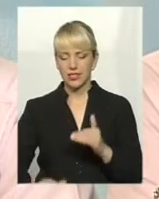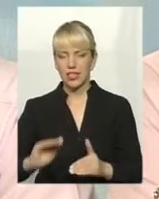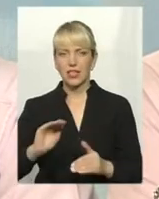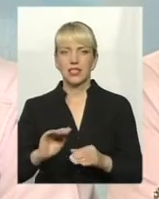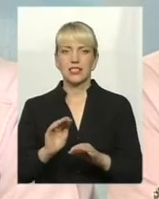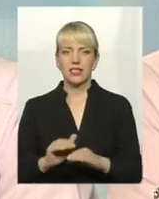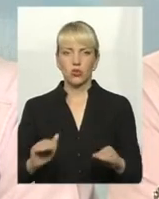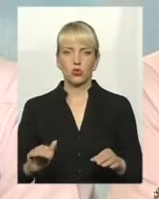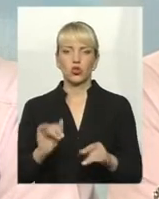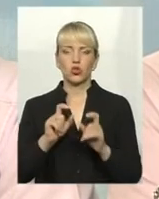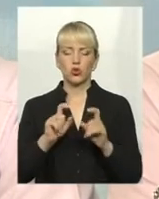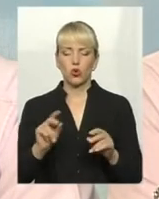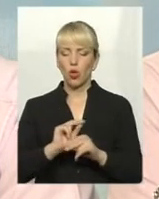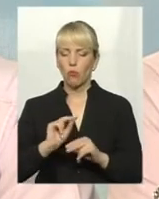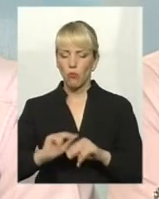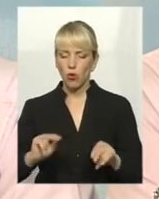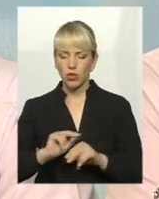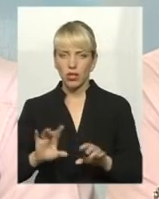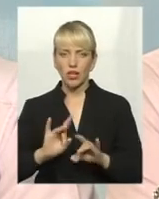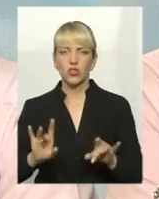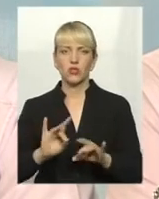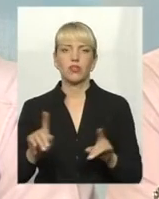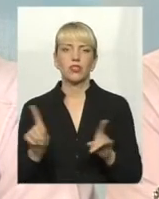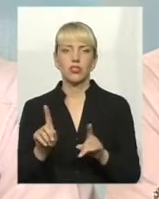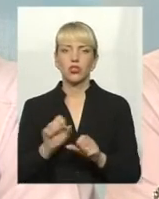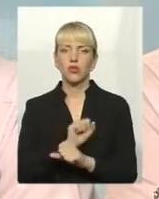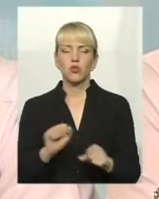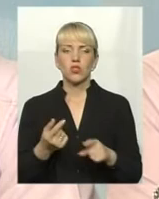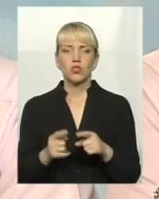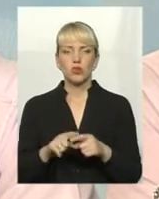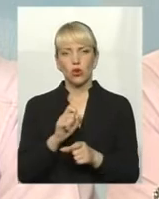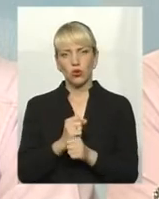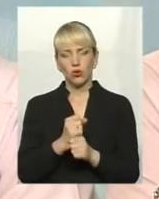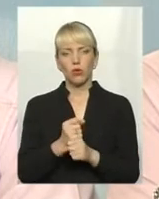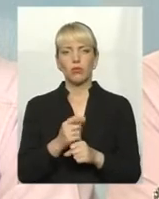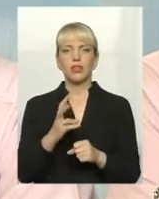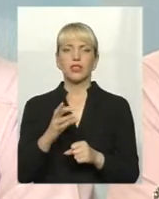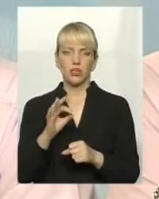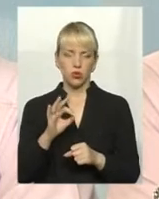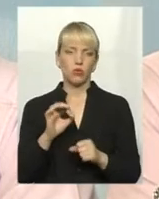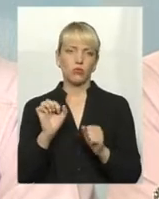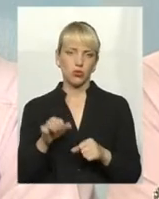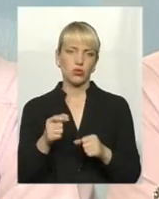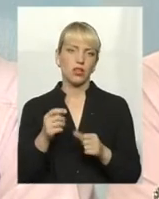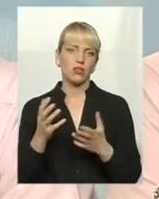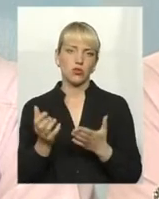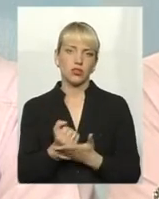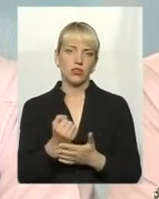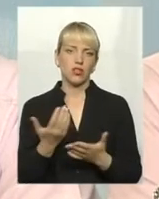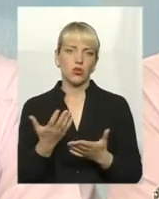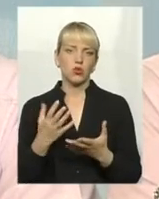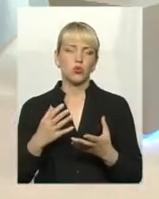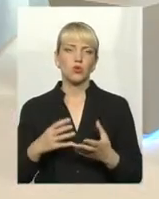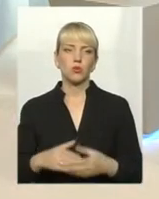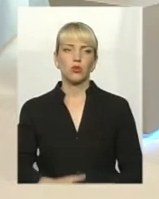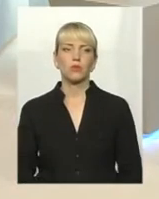пояснювати, що це не можна робити, і так проводиться ця робота відповідно із дорослими, тоді можна досягнути ефекту. Дякую